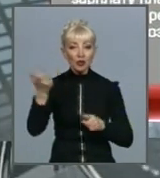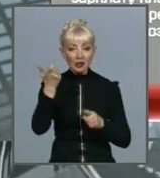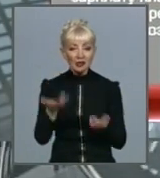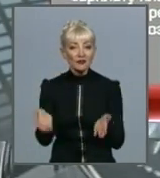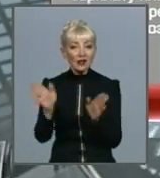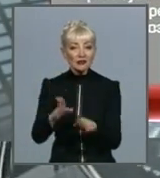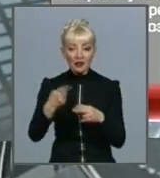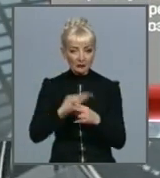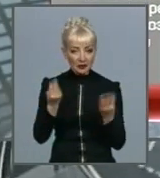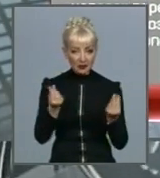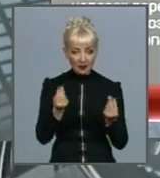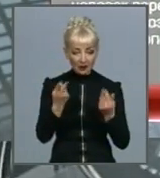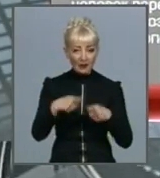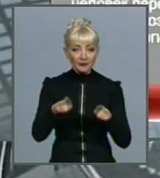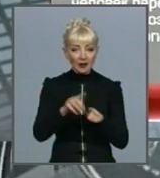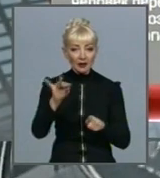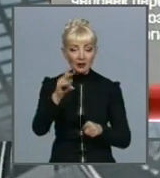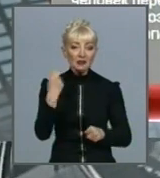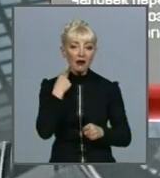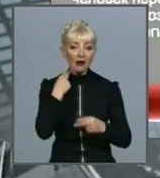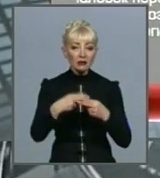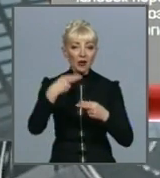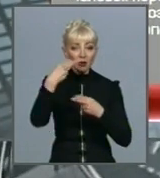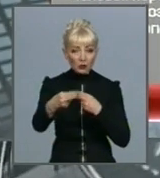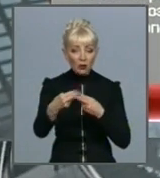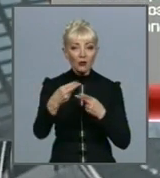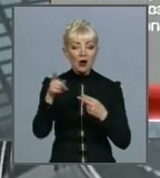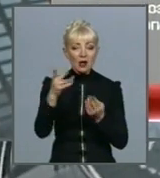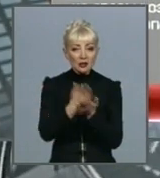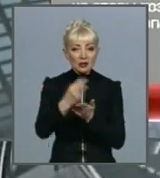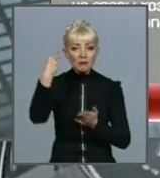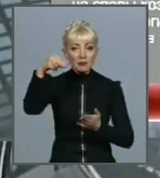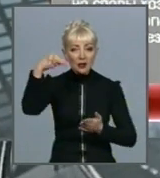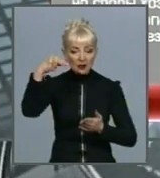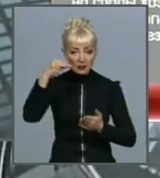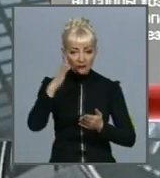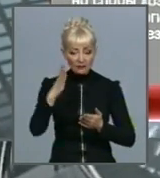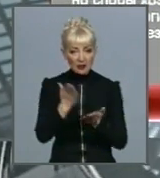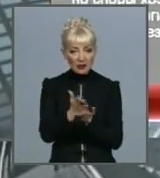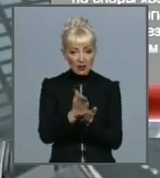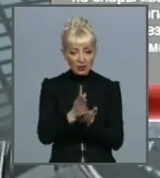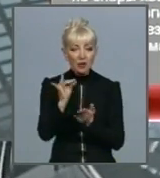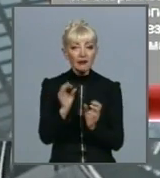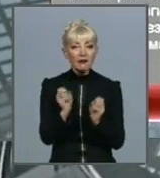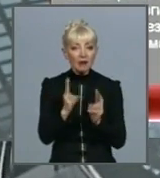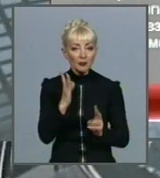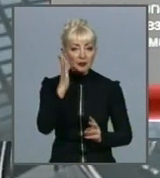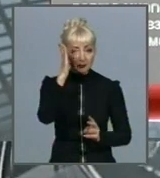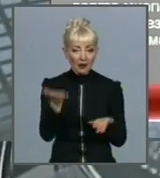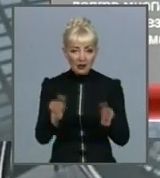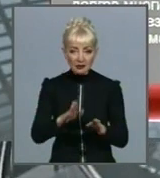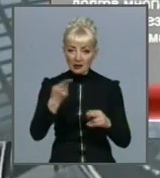Так, із-за долгов многим грозит перерыв стажі. І як перспектива – остатися без пенсії. Чем город може помочь?